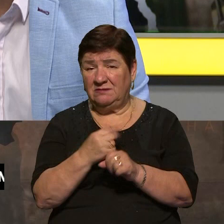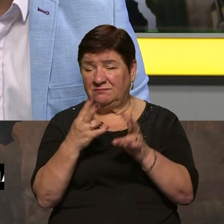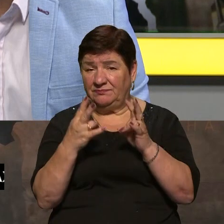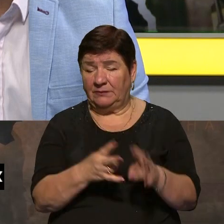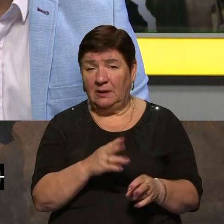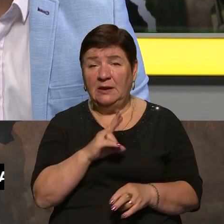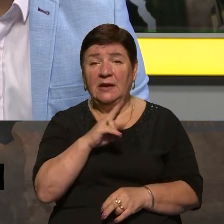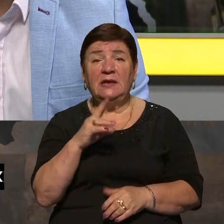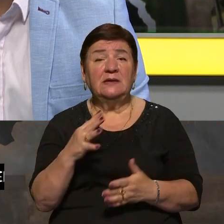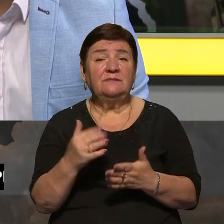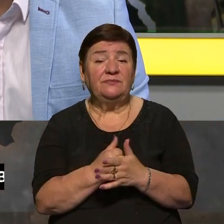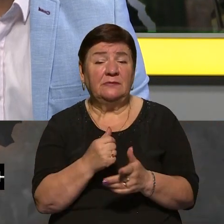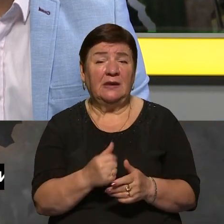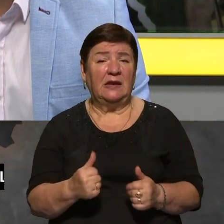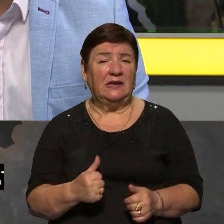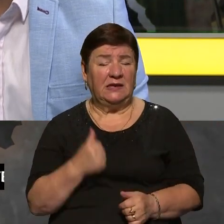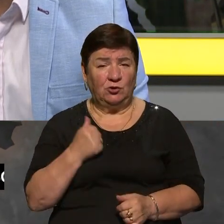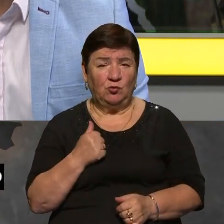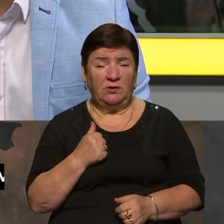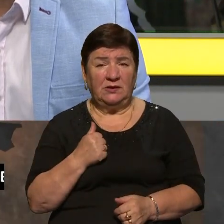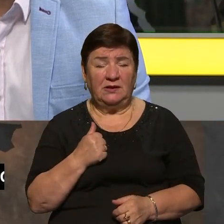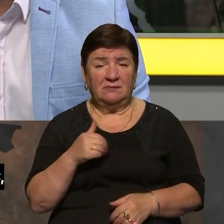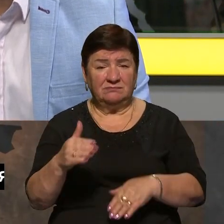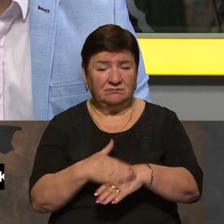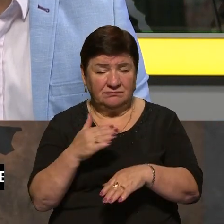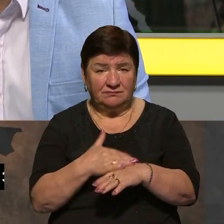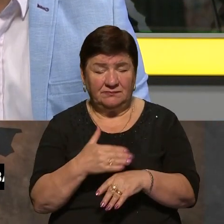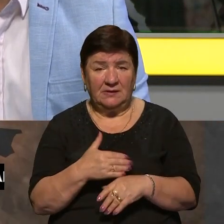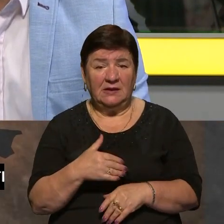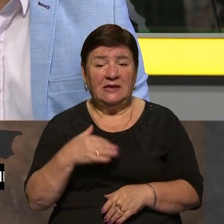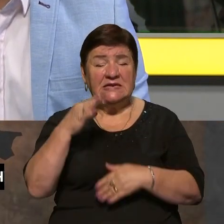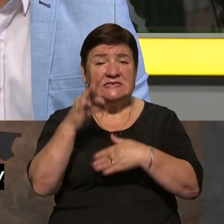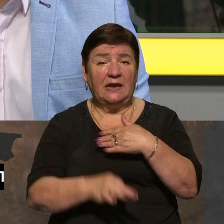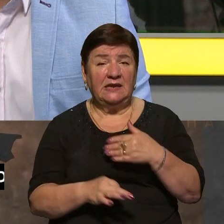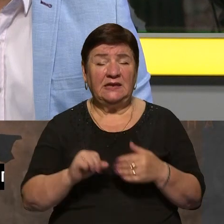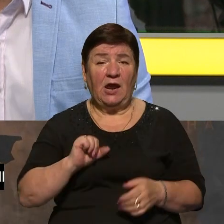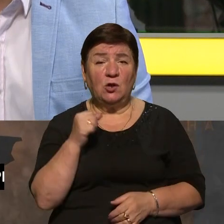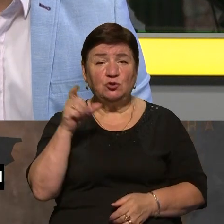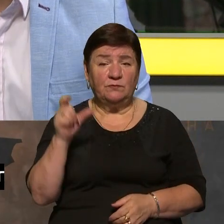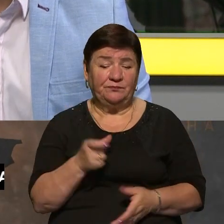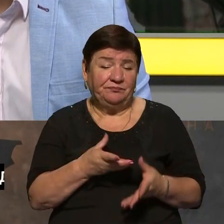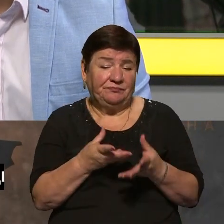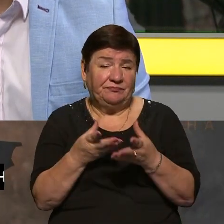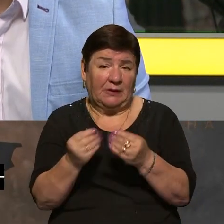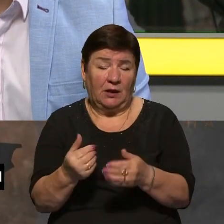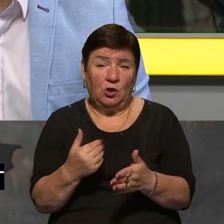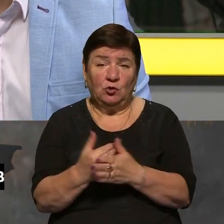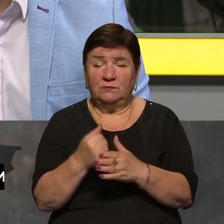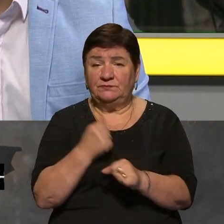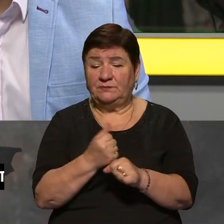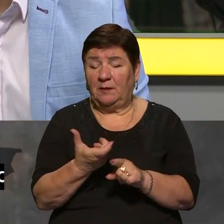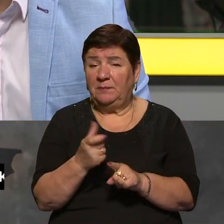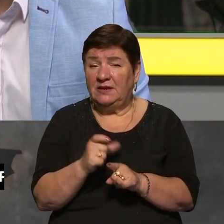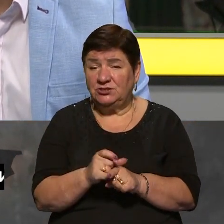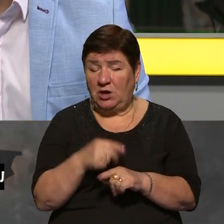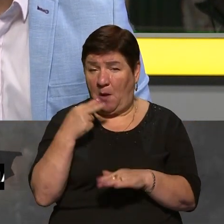знаходять гідної відповіді з боку наших західних союзників, вони, звичайно ж, спонукатимуть агресора до вчинення все більших